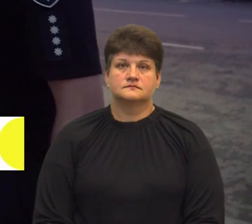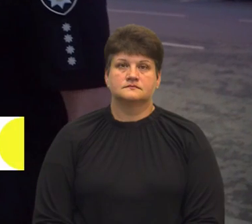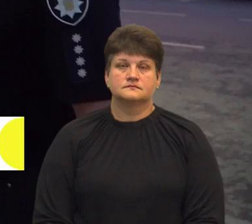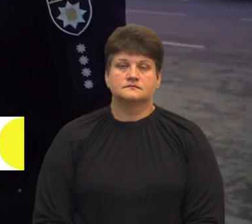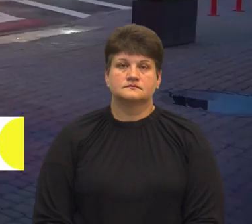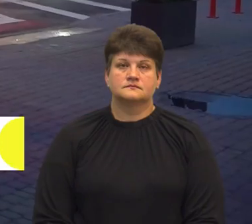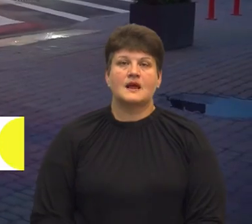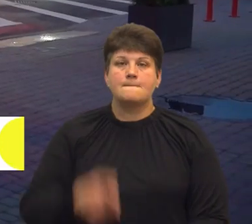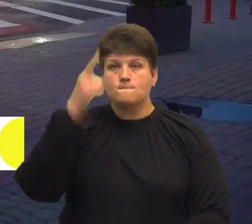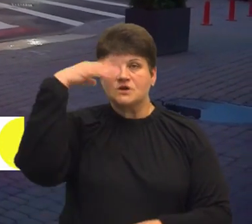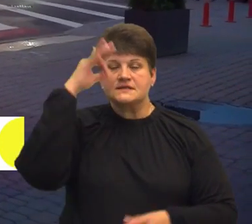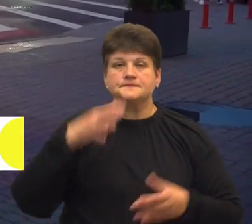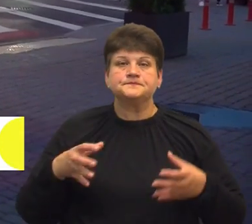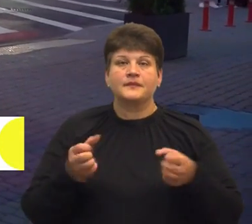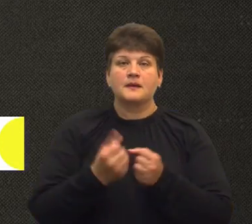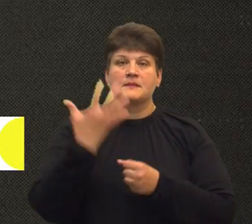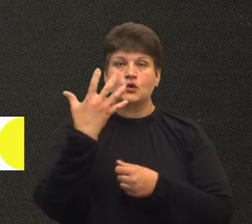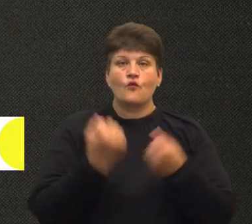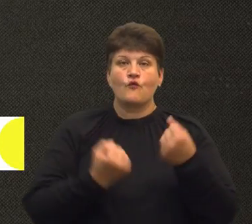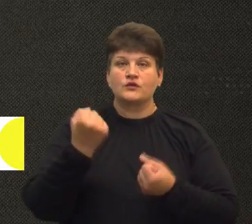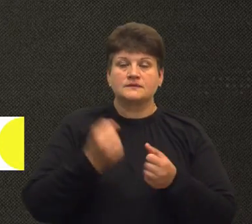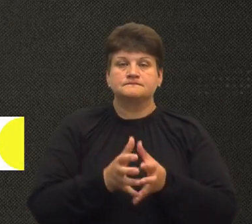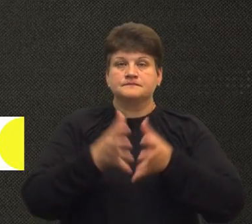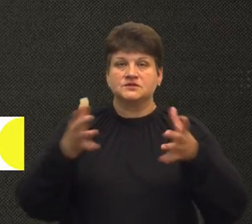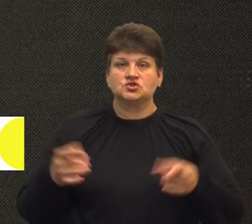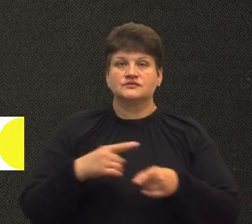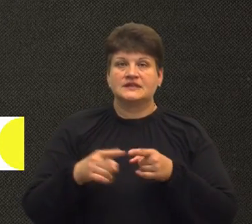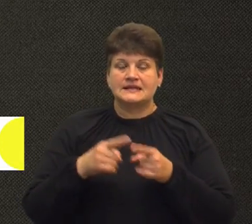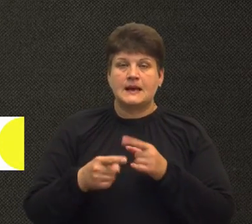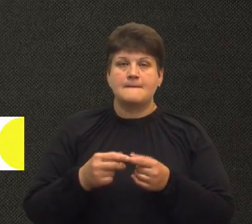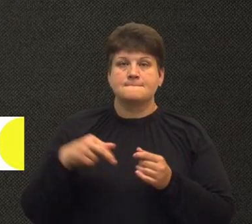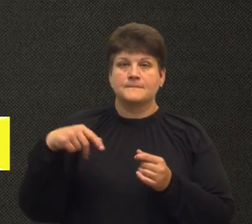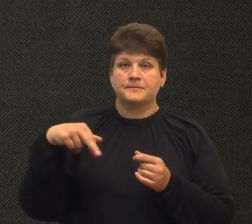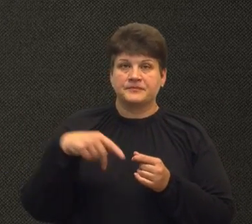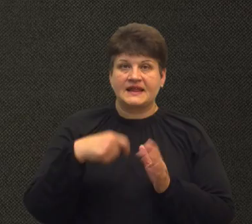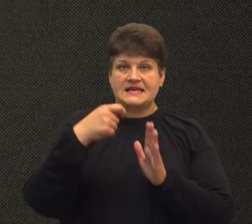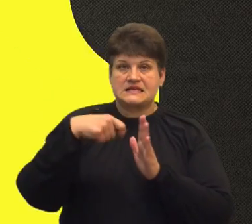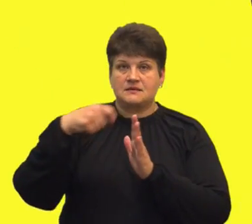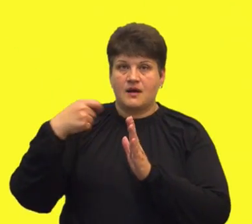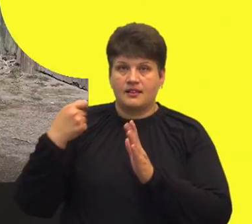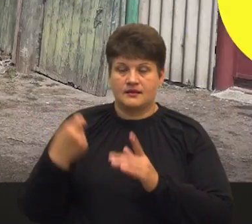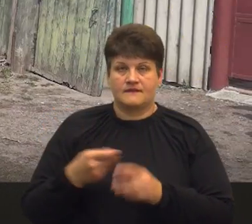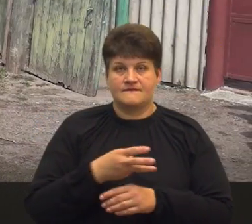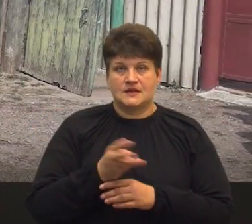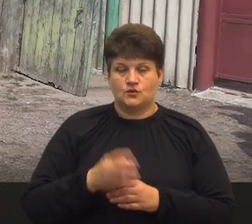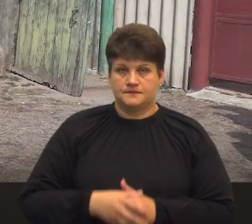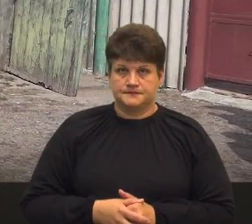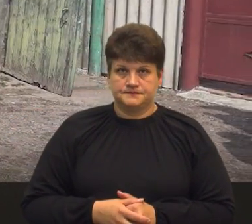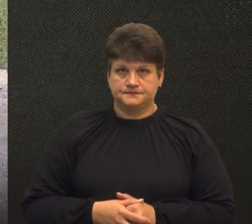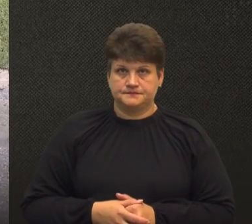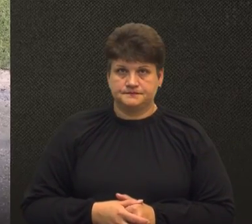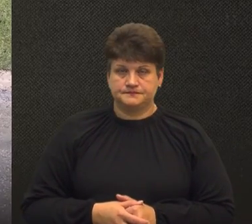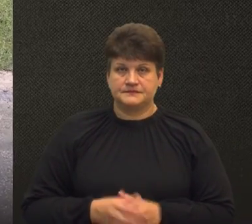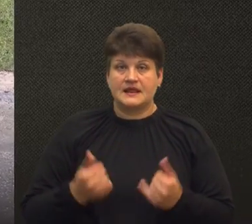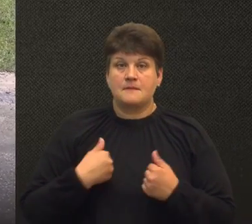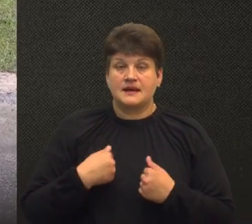Поліцейські затримали п'ятьох водіїв, які перевищували швидкість на пішохідних переходах, і знімали це на відео. Для мене